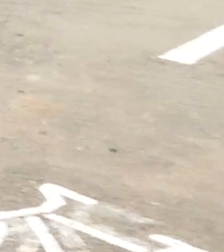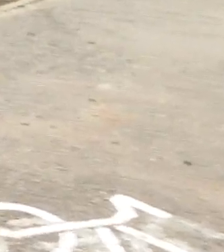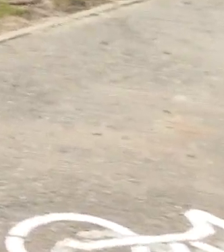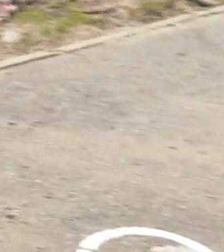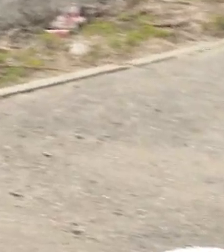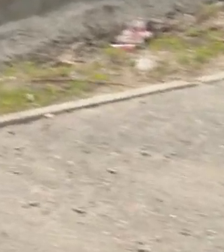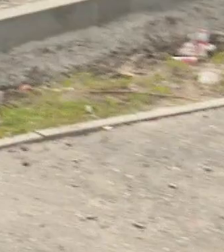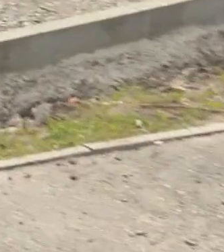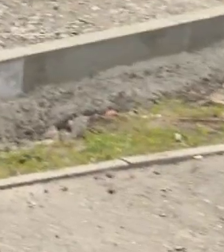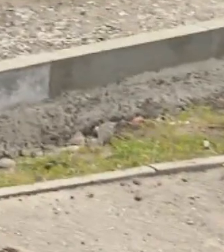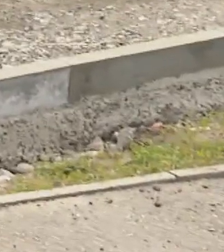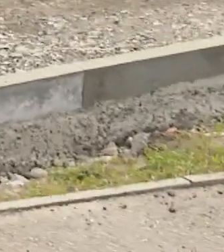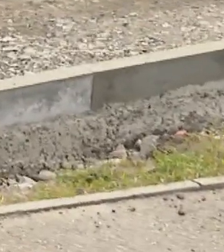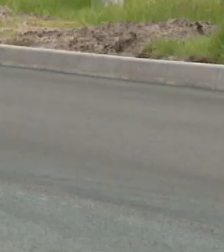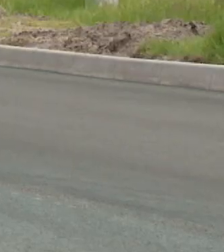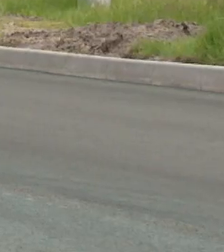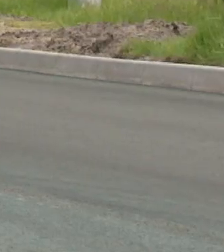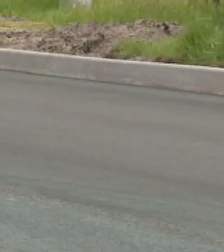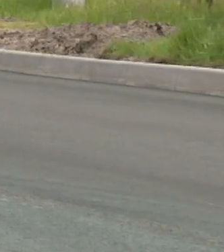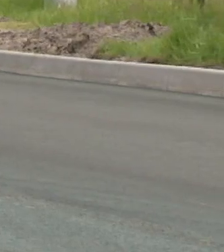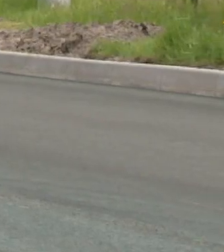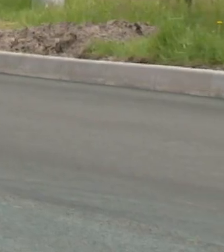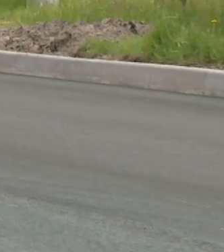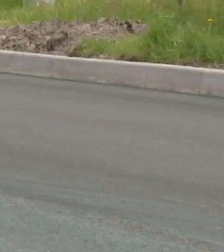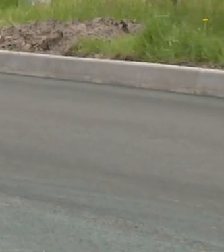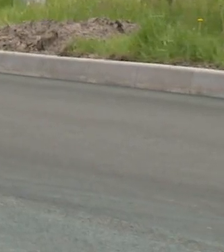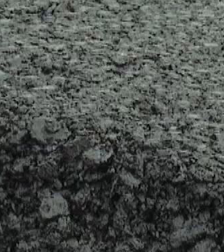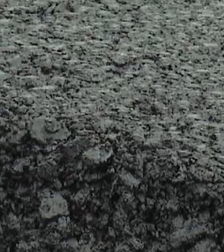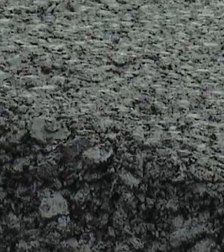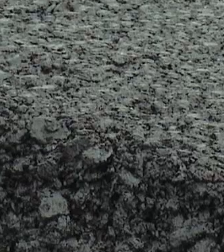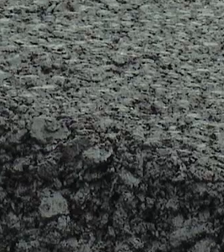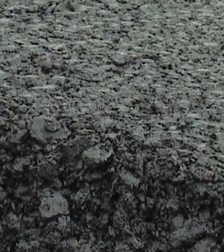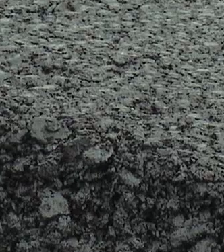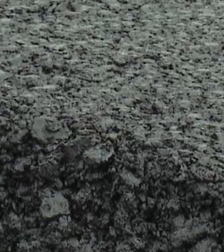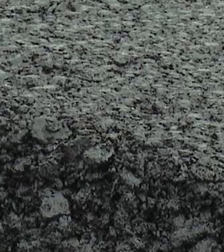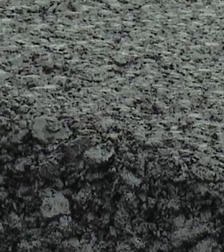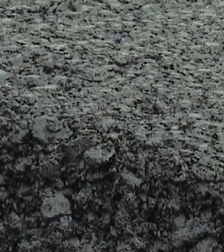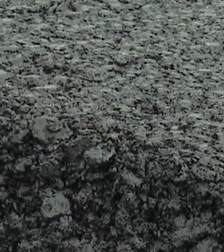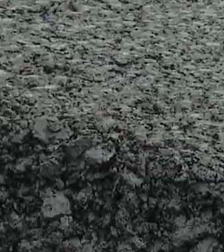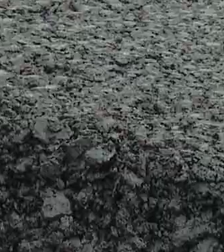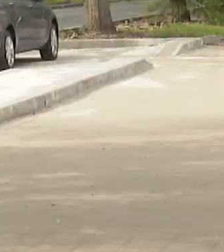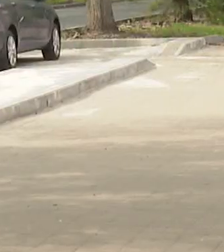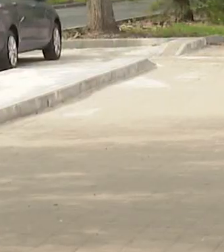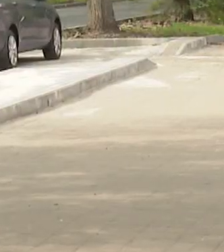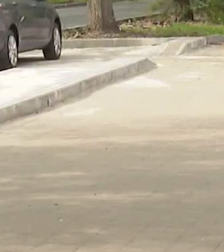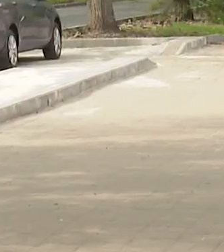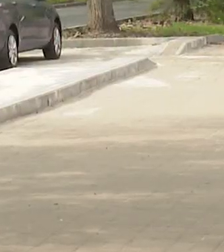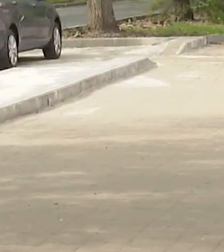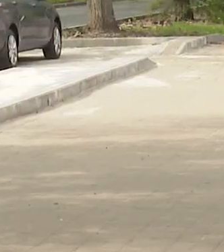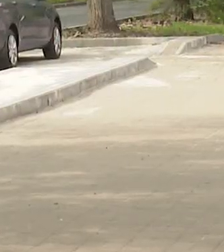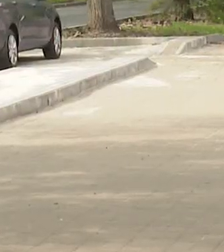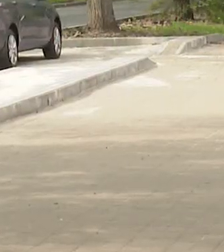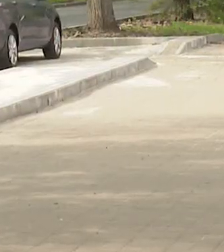На отрезке протяженностью более полутора километров не только уложат асфальт и нанесут новую разметку, но и обновят дорожные знаки,